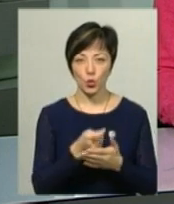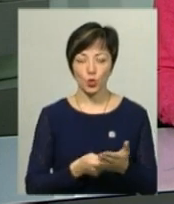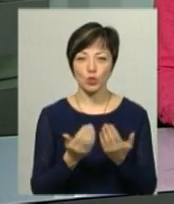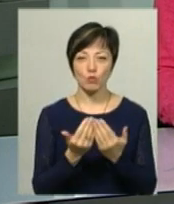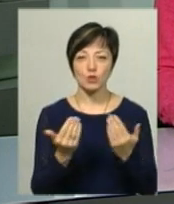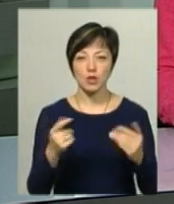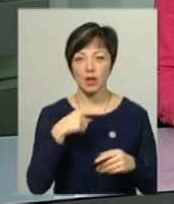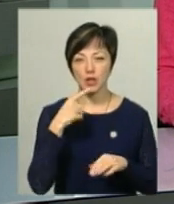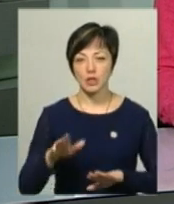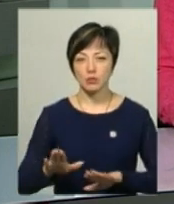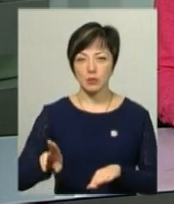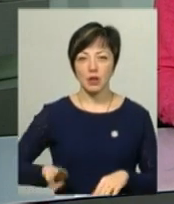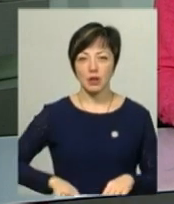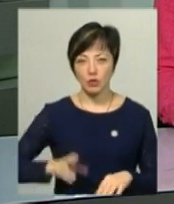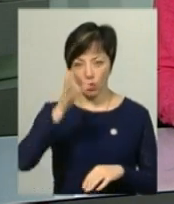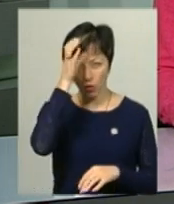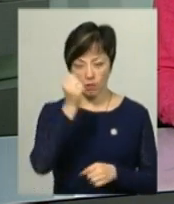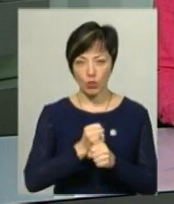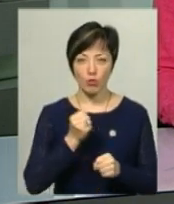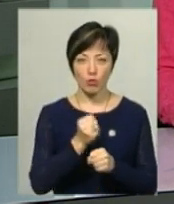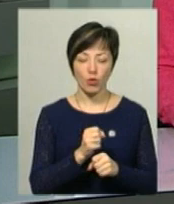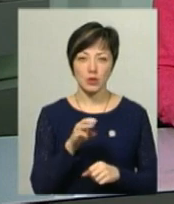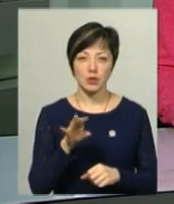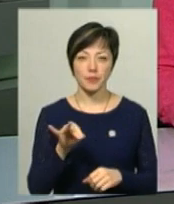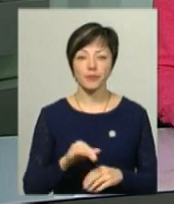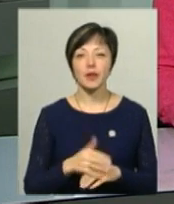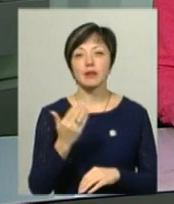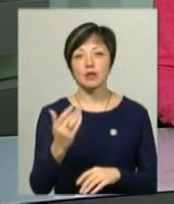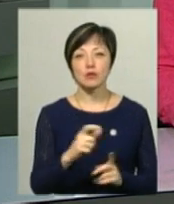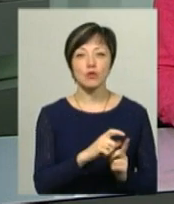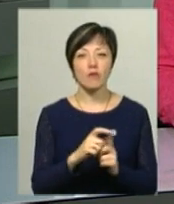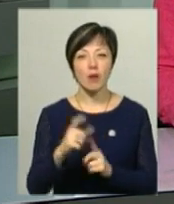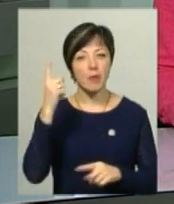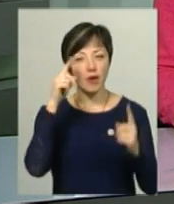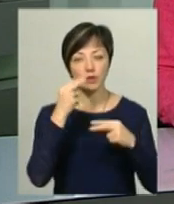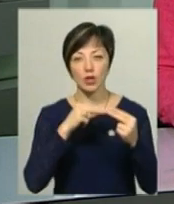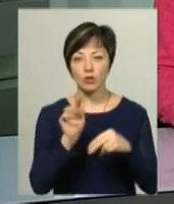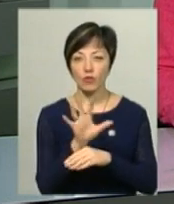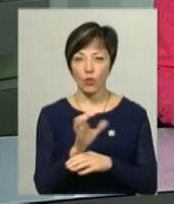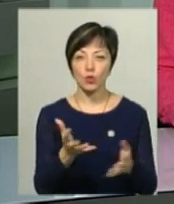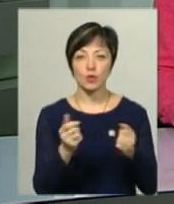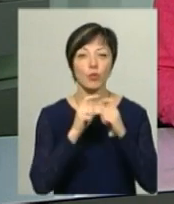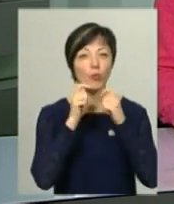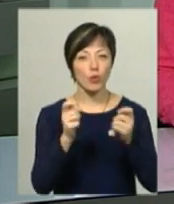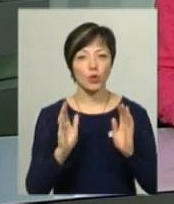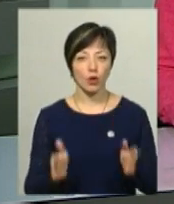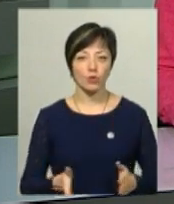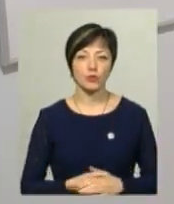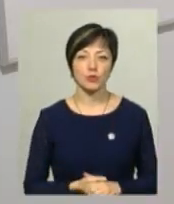музей, каже заступник директора з наукової роботи Олена Михайловська. За її словами, автор кращої світлини отримує подарунок.